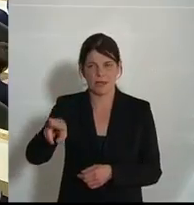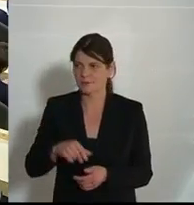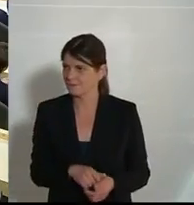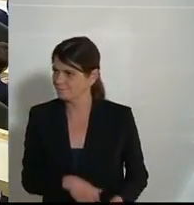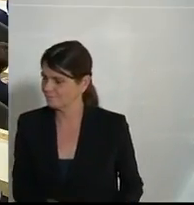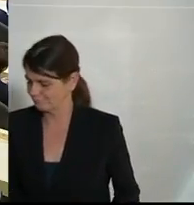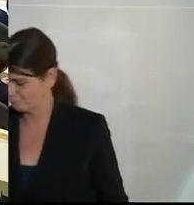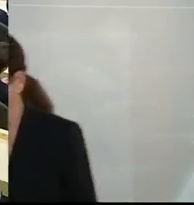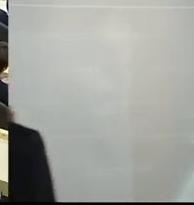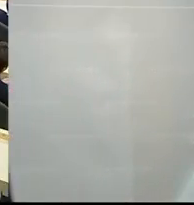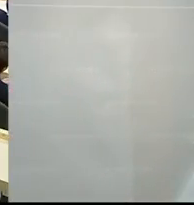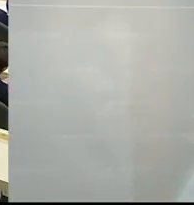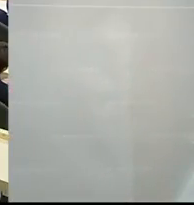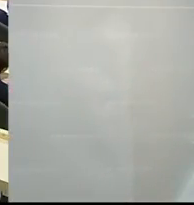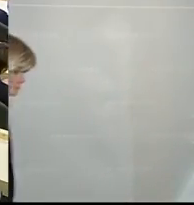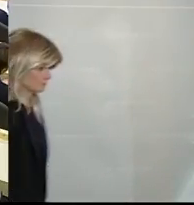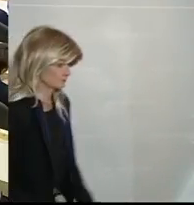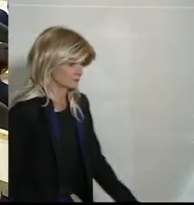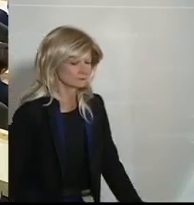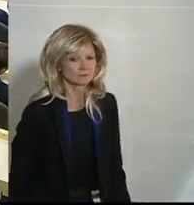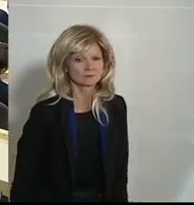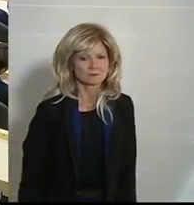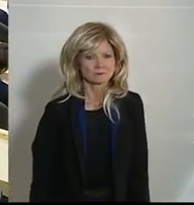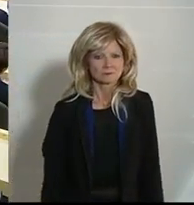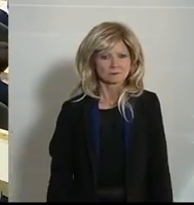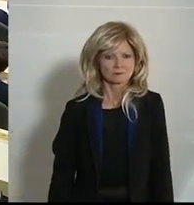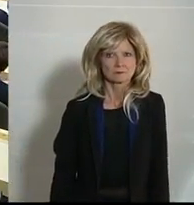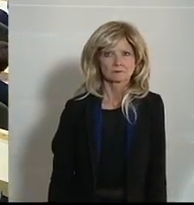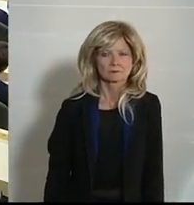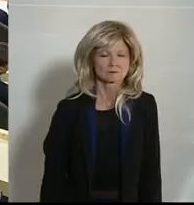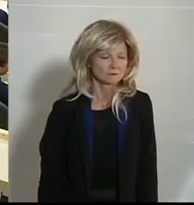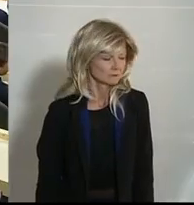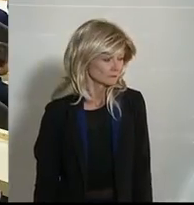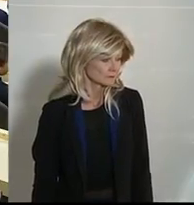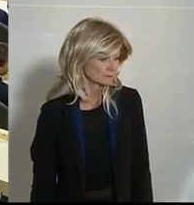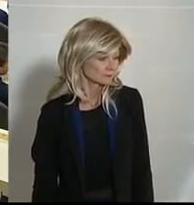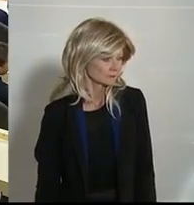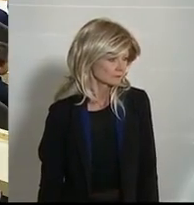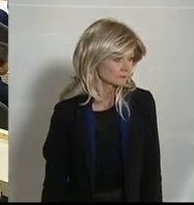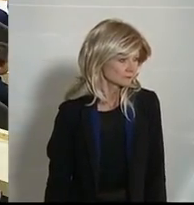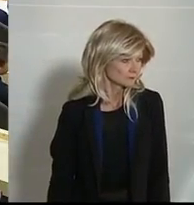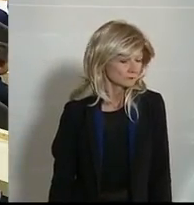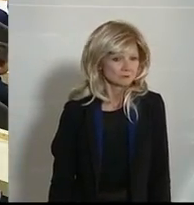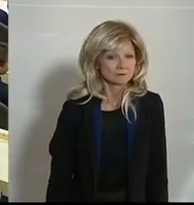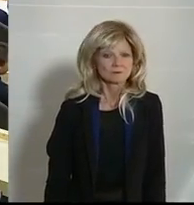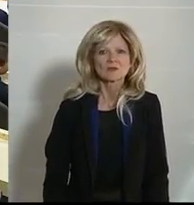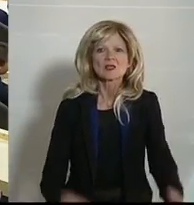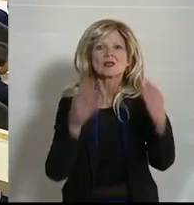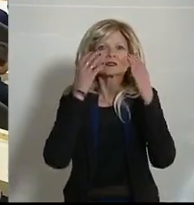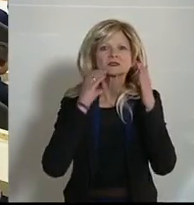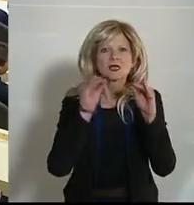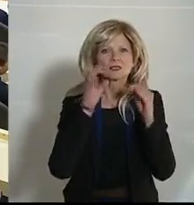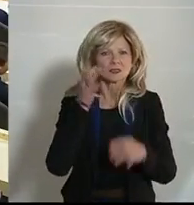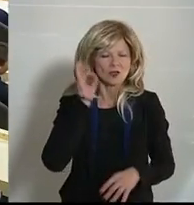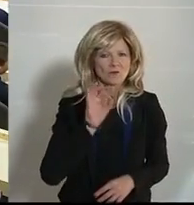Und letzter geplanter Redner in dieser dringlichen Debatte, Norbert Sieber von der ÖVP. Sehr geehrte Frau